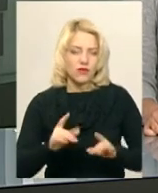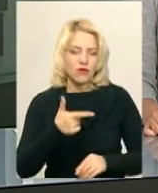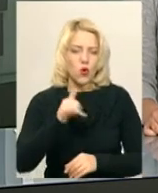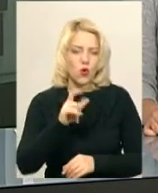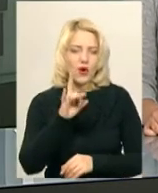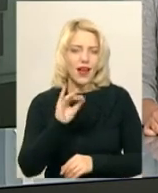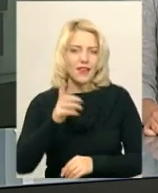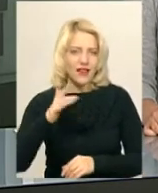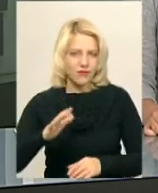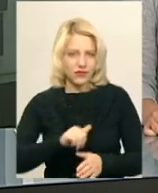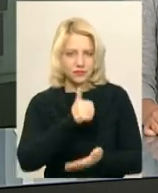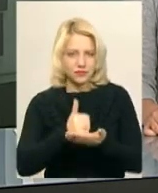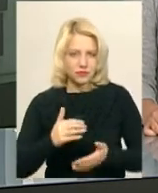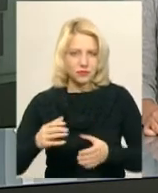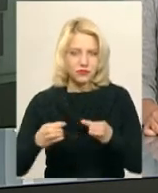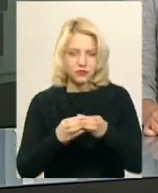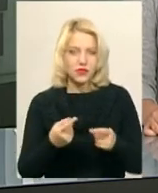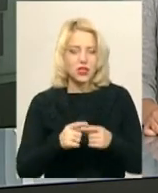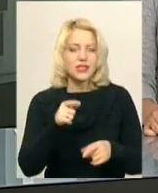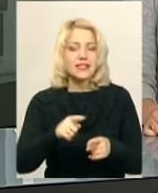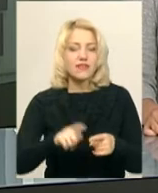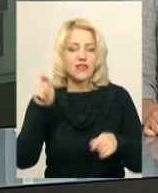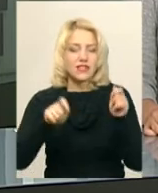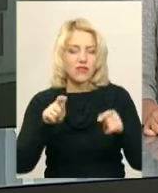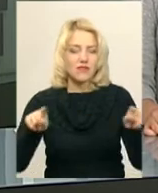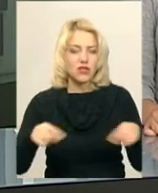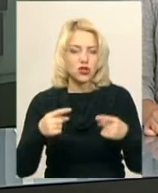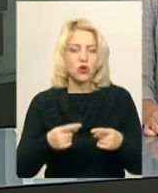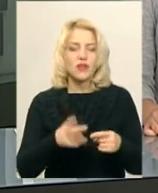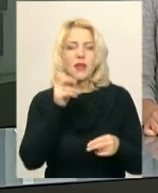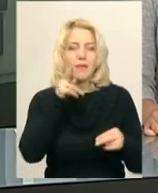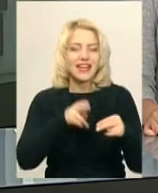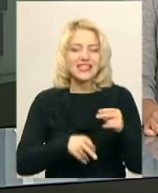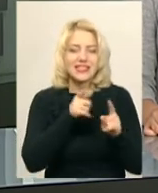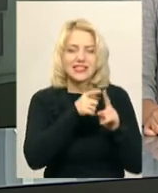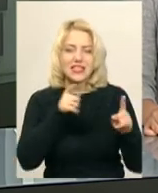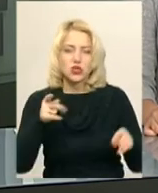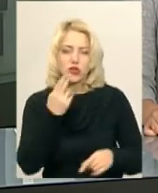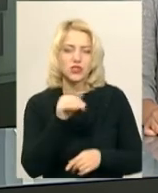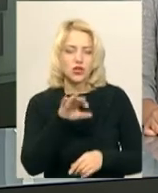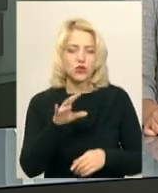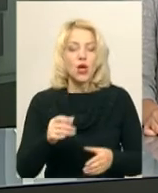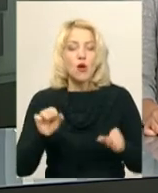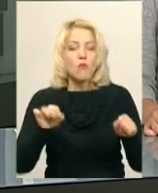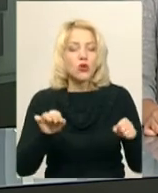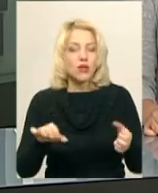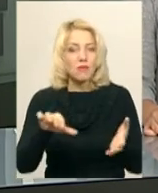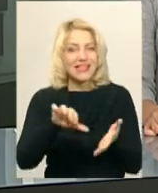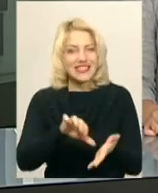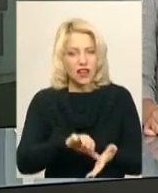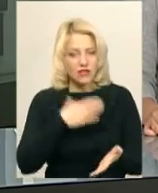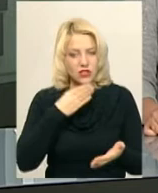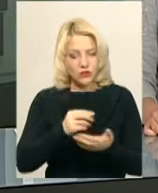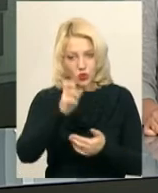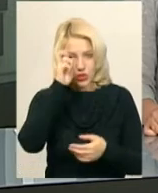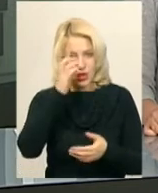За його словами, цитрусовий фестиваль влаштовують щороку наприкінці сезону цитрусових, а можливість представити свою державу має лише один колектив.